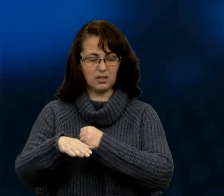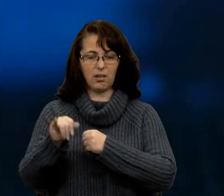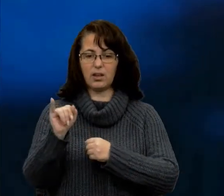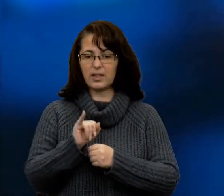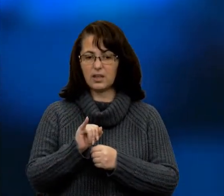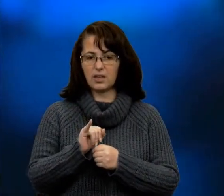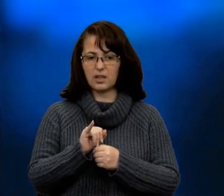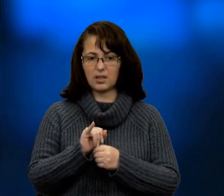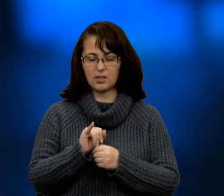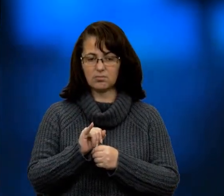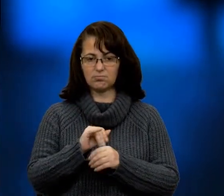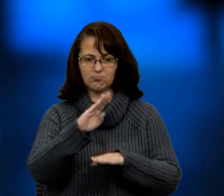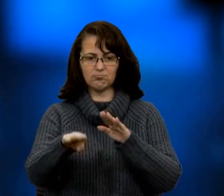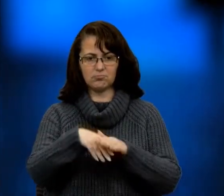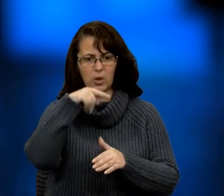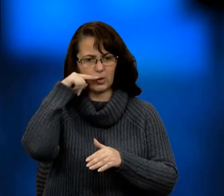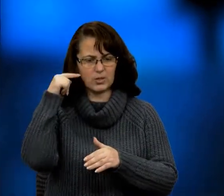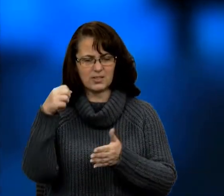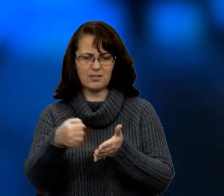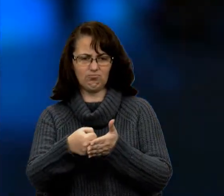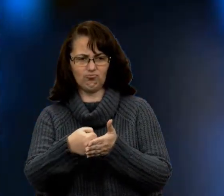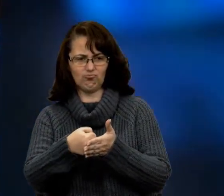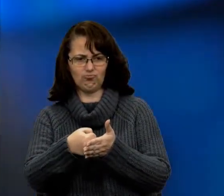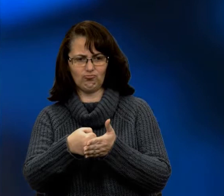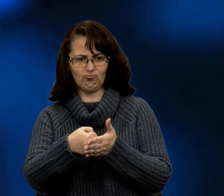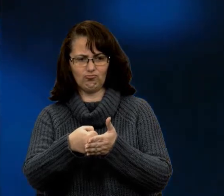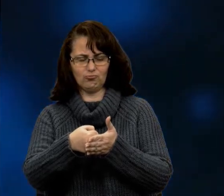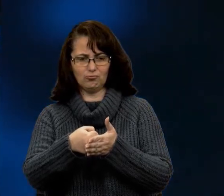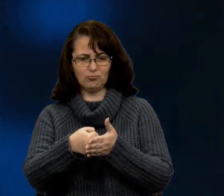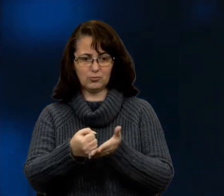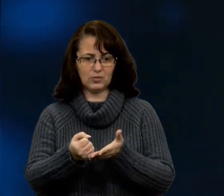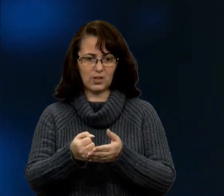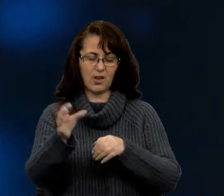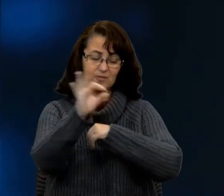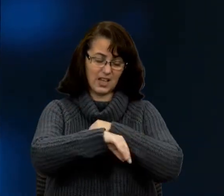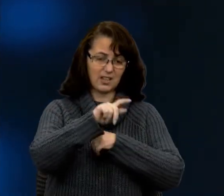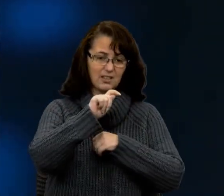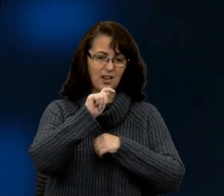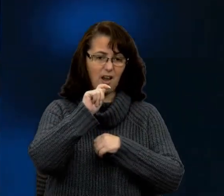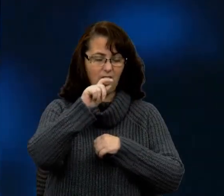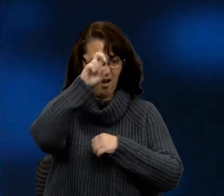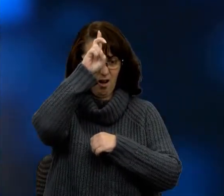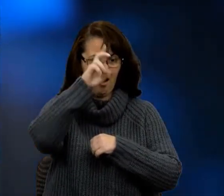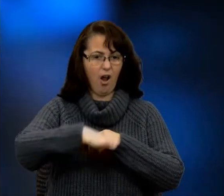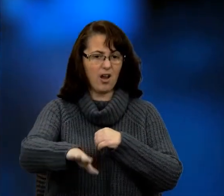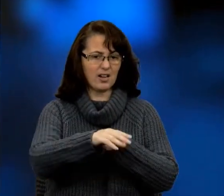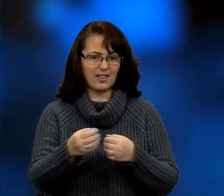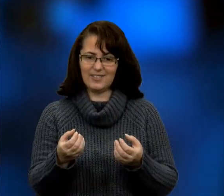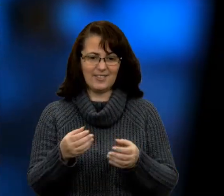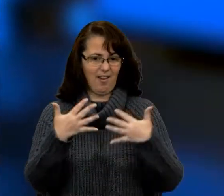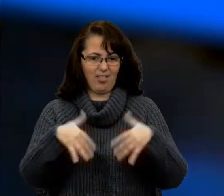проросійське лобі і в провідних західних країнах, воно нікуди не ділося. Ще часів Петра І